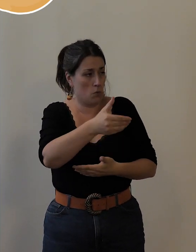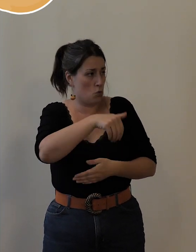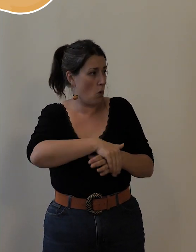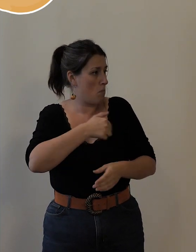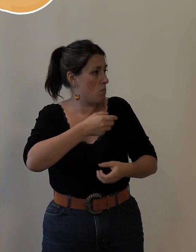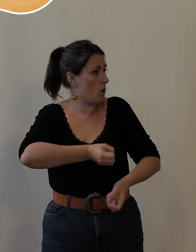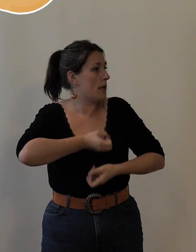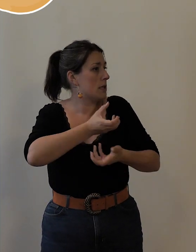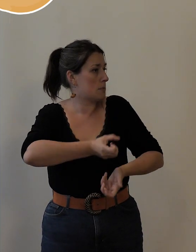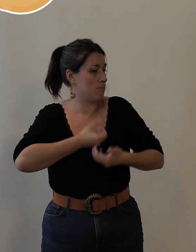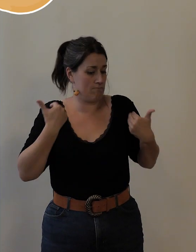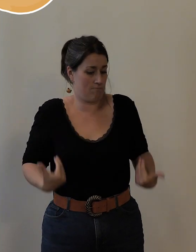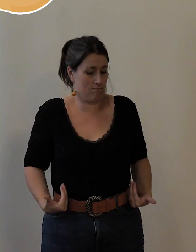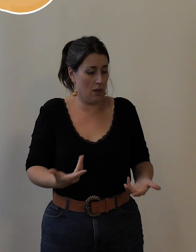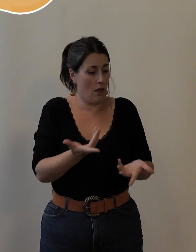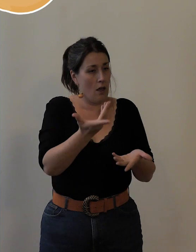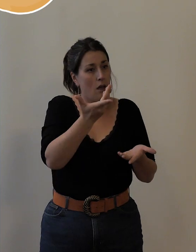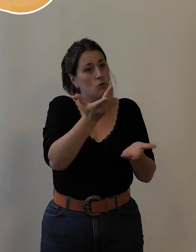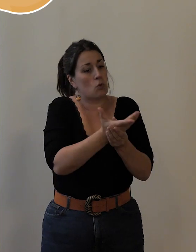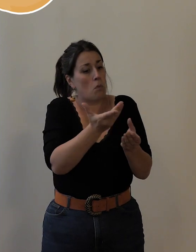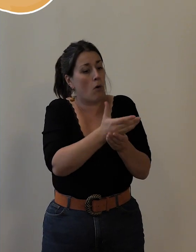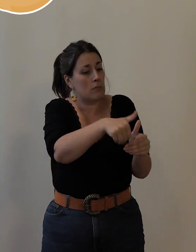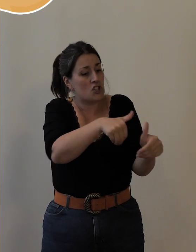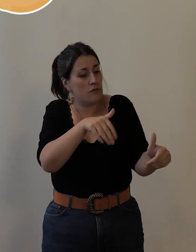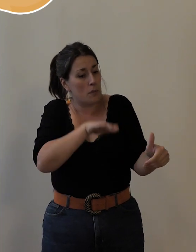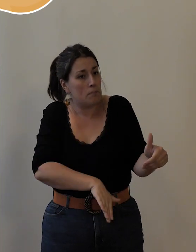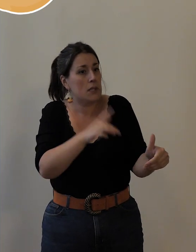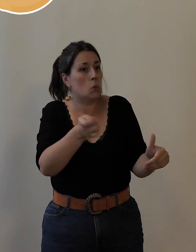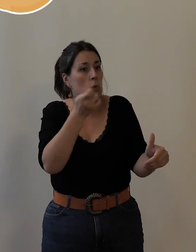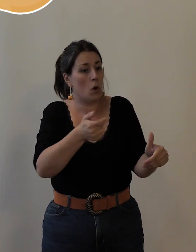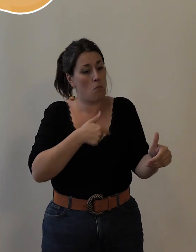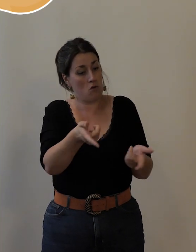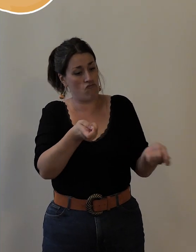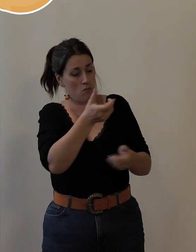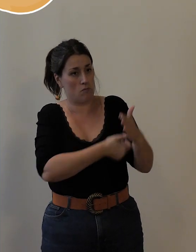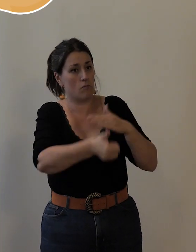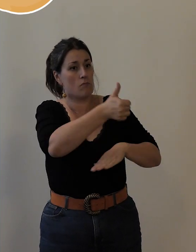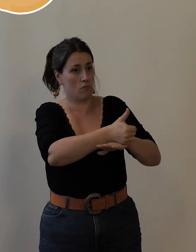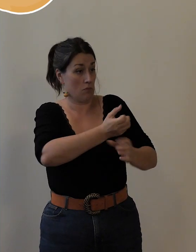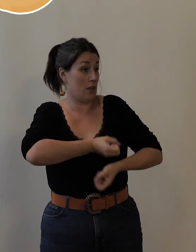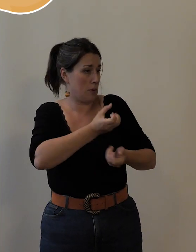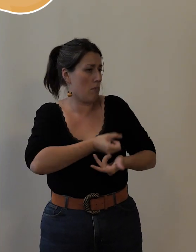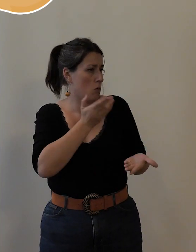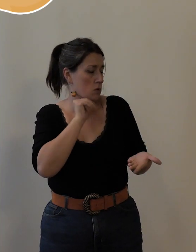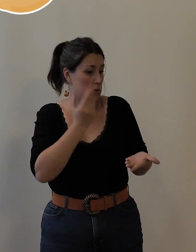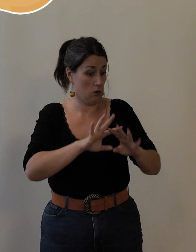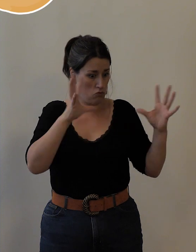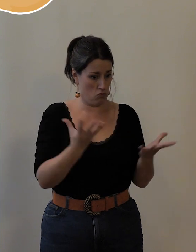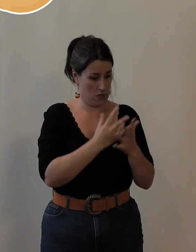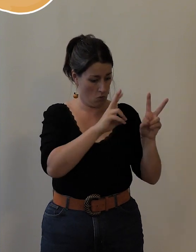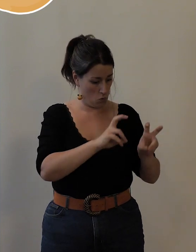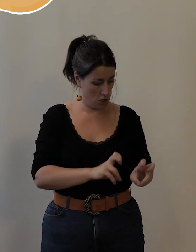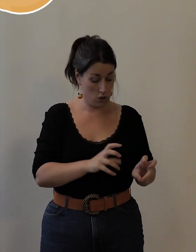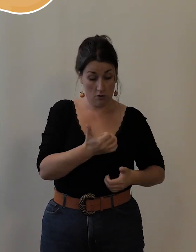en tant que conservateur des archives municipales de Tours et j'associe, bien entendu, sous tout le travail de recherche, j'associe mon